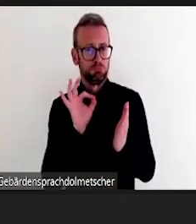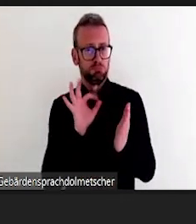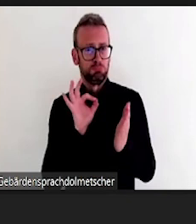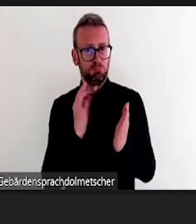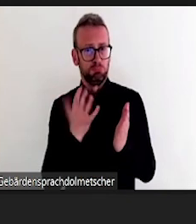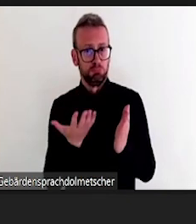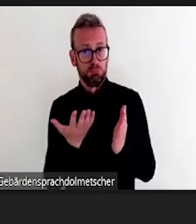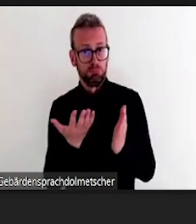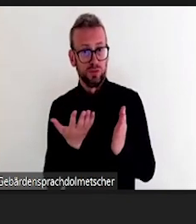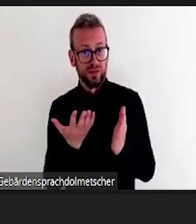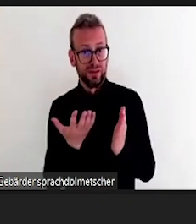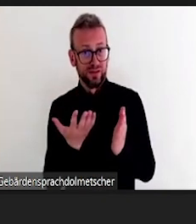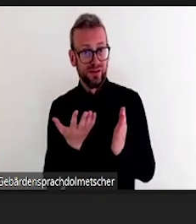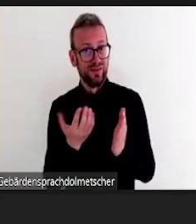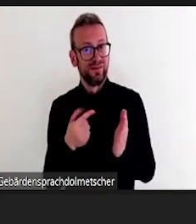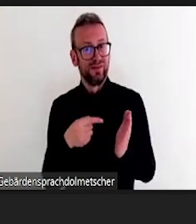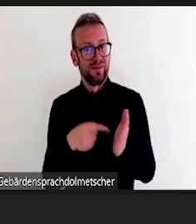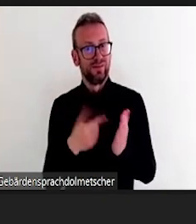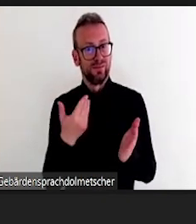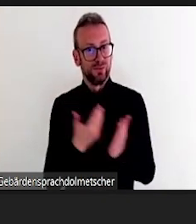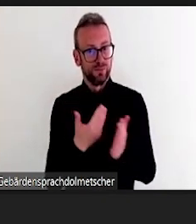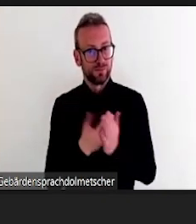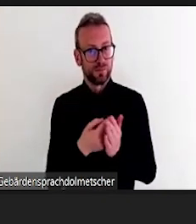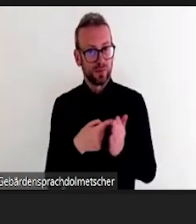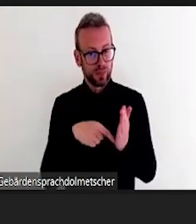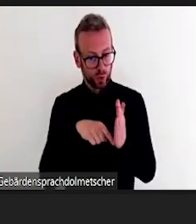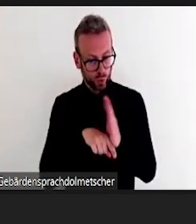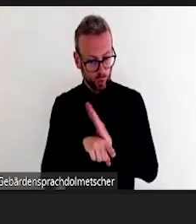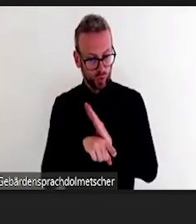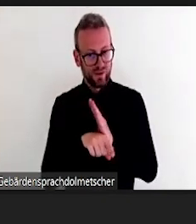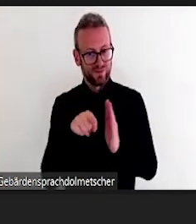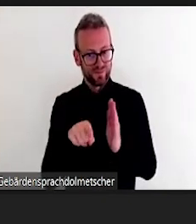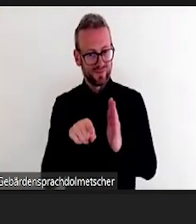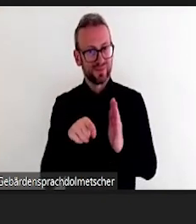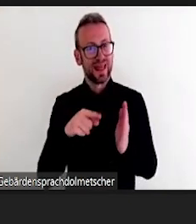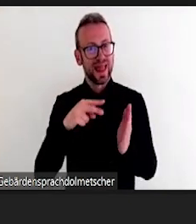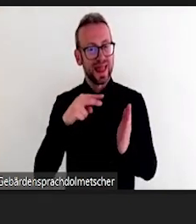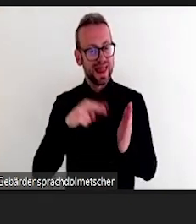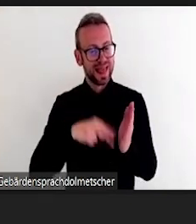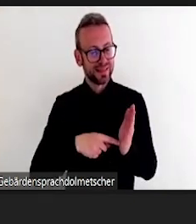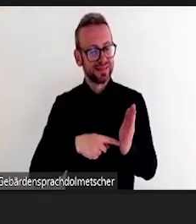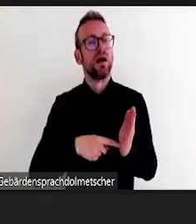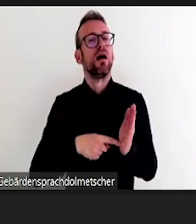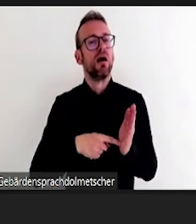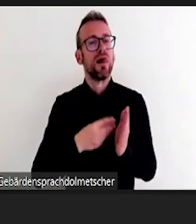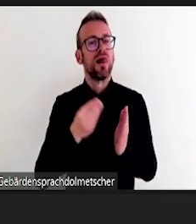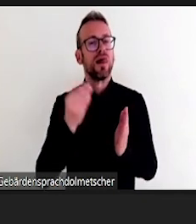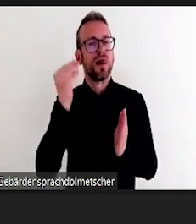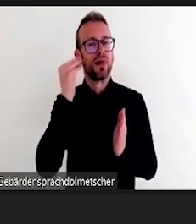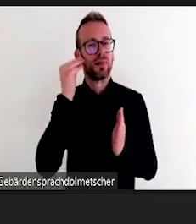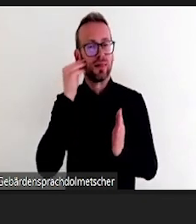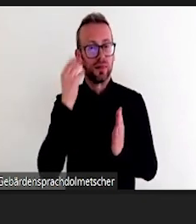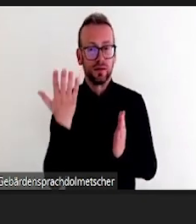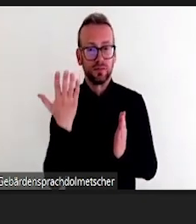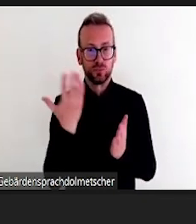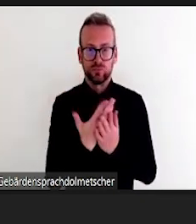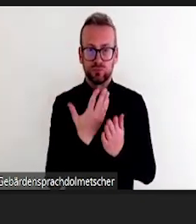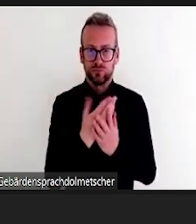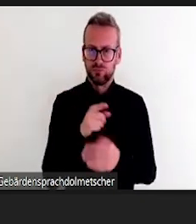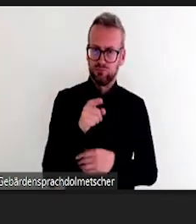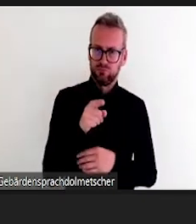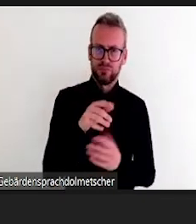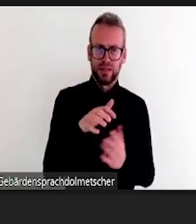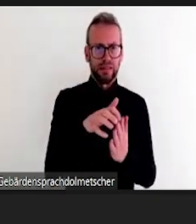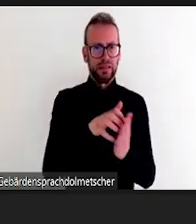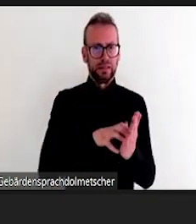Text liest und vielleicht dann ein Erklärvideo dazu macht. So kann man ja auch durchaus Informationen verarbeiten und auch selber in die Tiefe gehen.